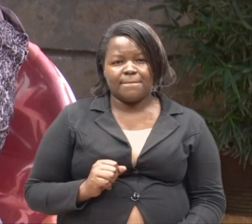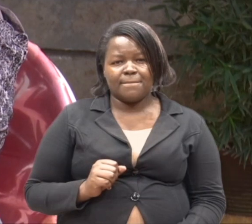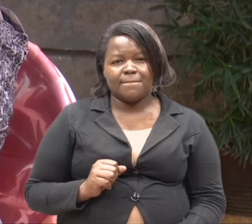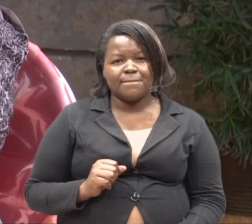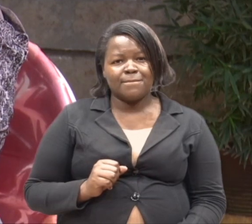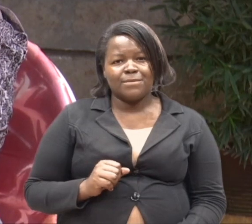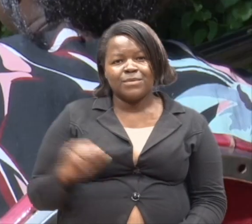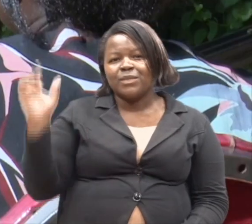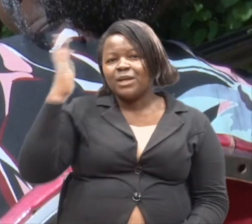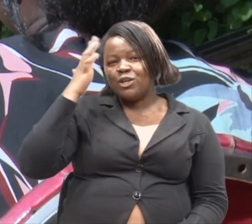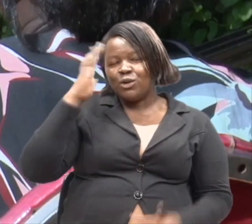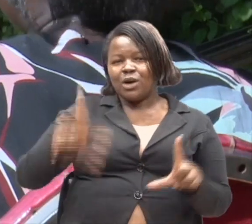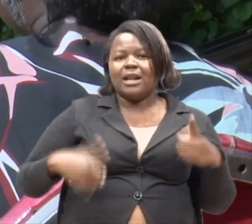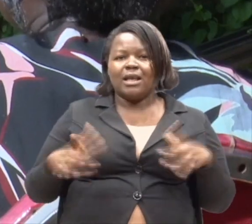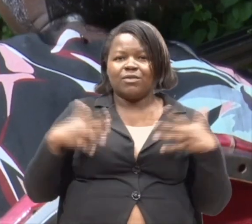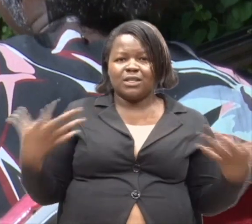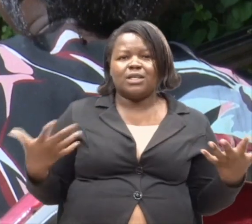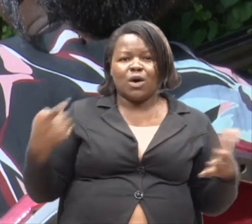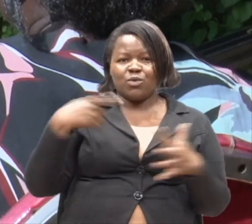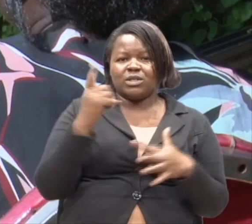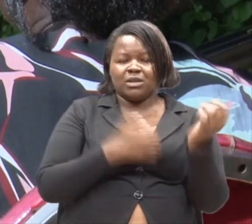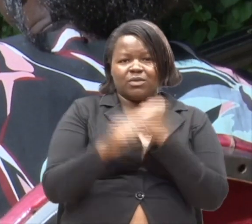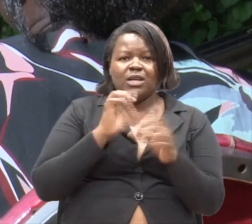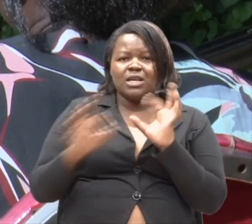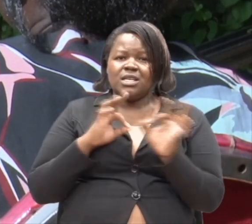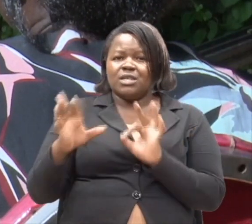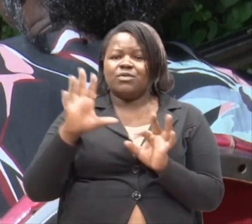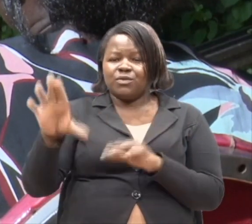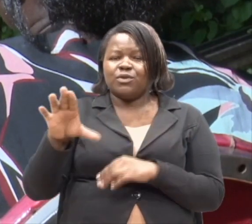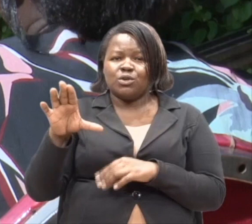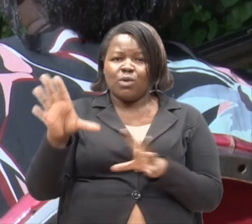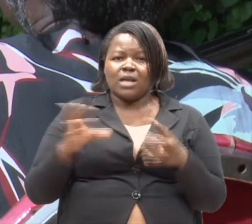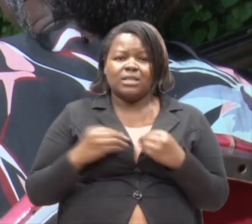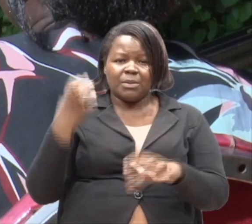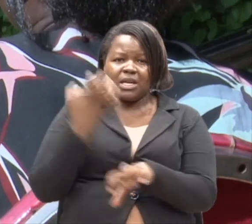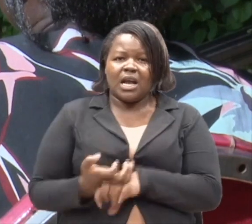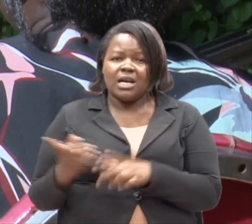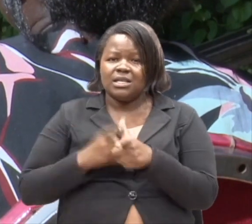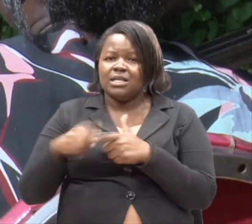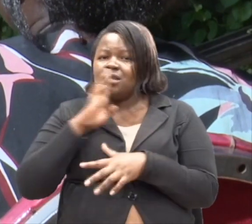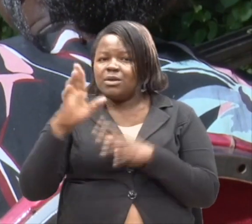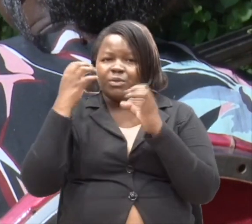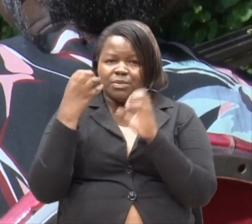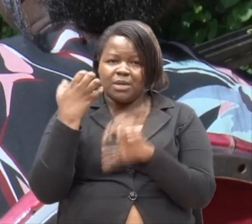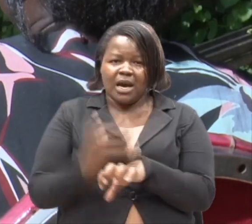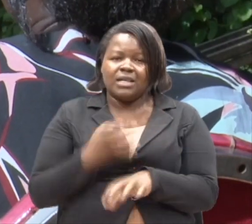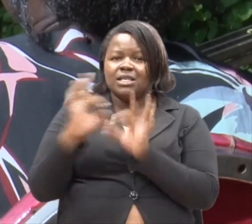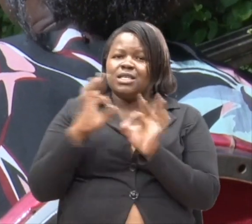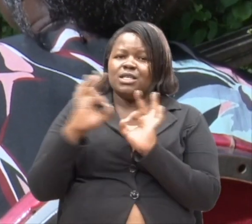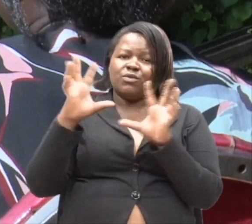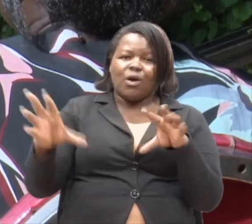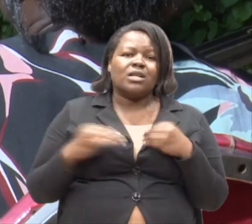ya doa ni venye utaichukulia wewe mwenyewe. Chukulia ni ngumu, itakua gumu. Chukulia ni nyepesi,